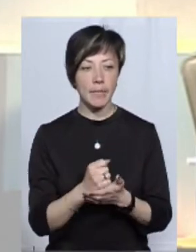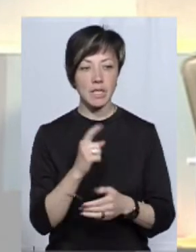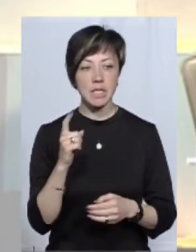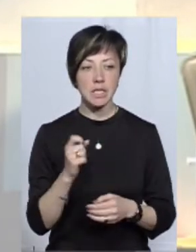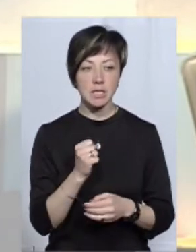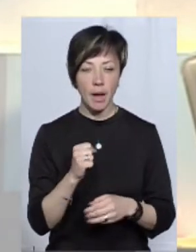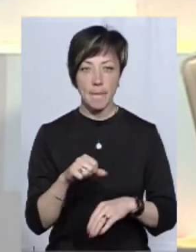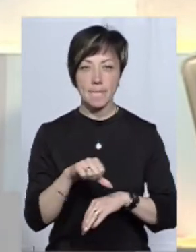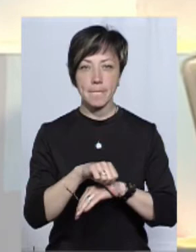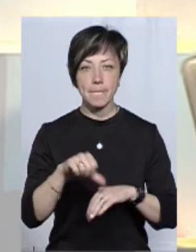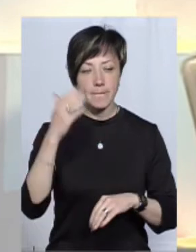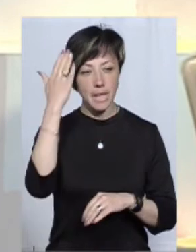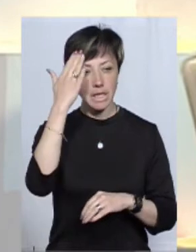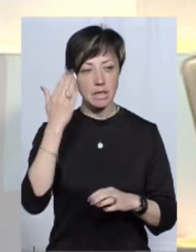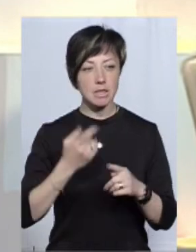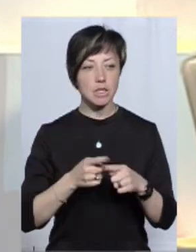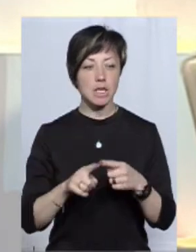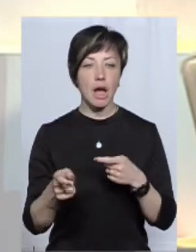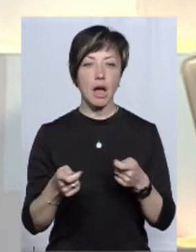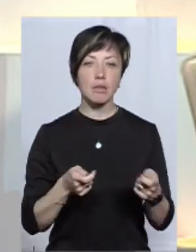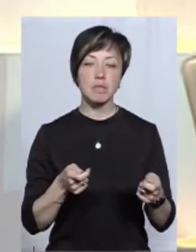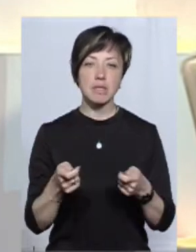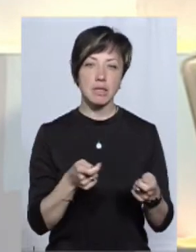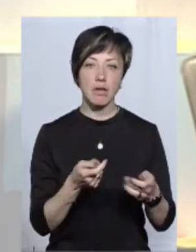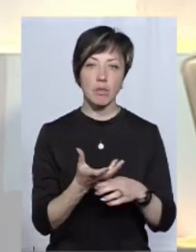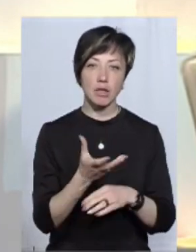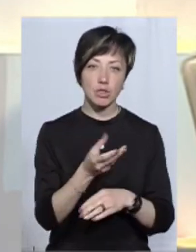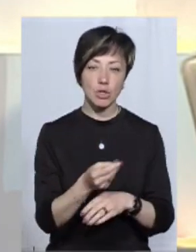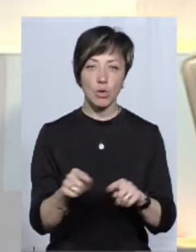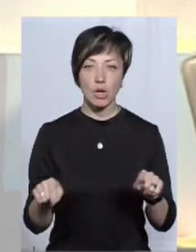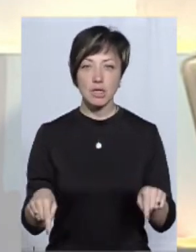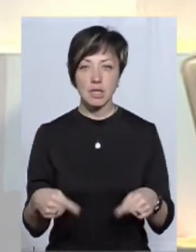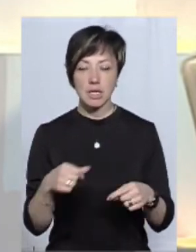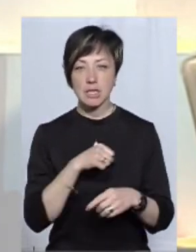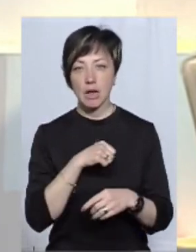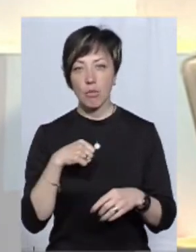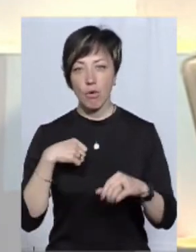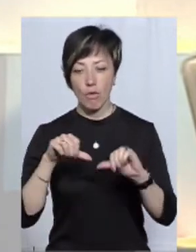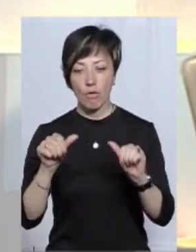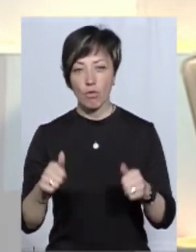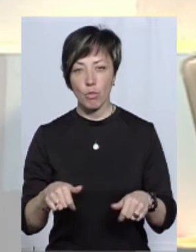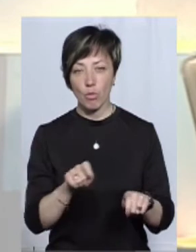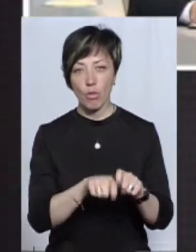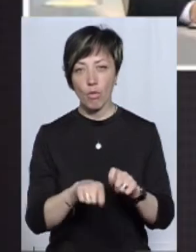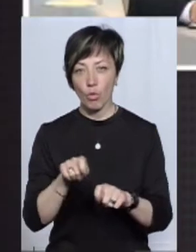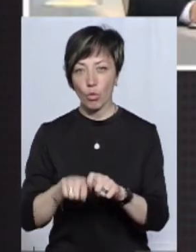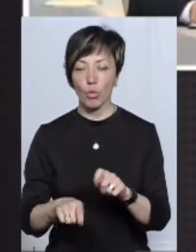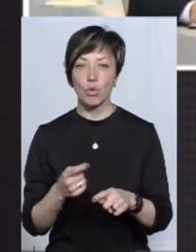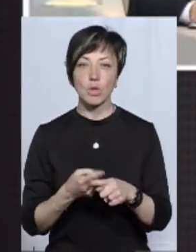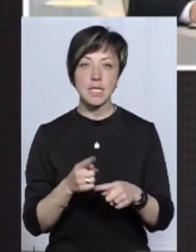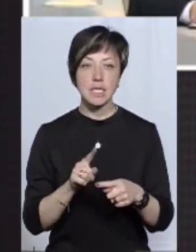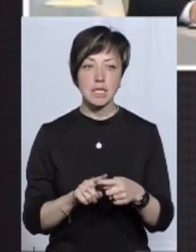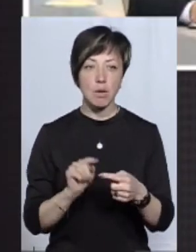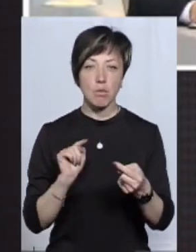митницею. Насамперед, це адміністрування митних платежів, це організація самого митного оформлення, митного контролю. Це